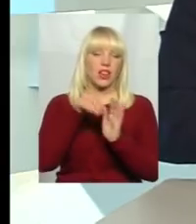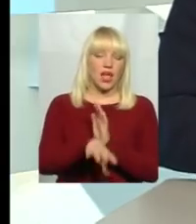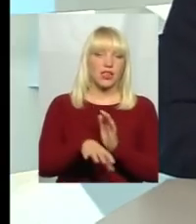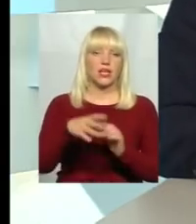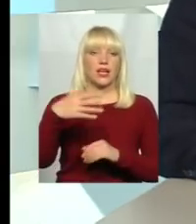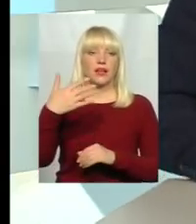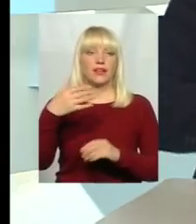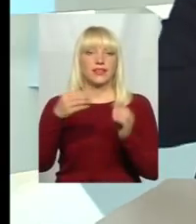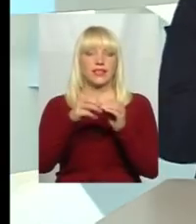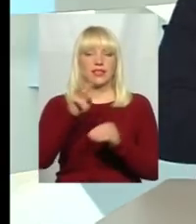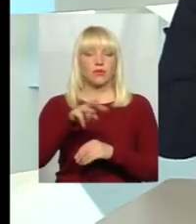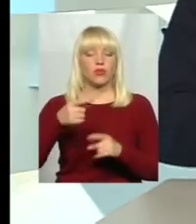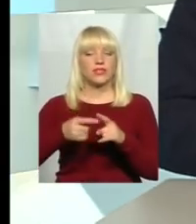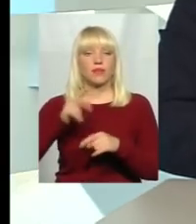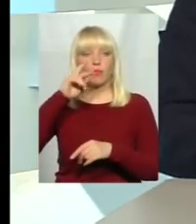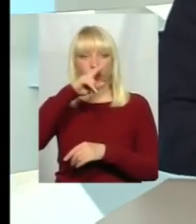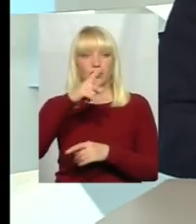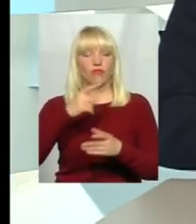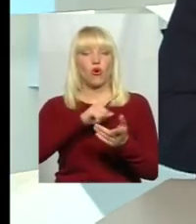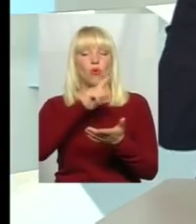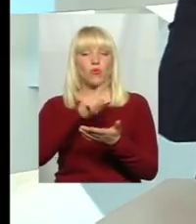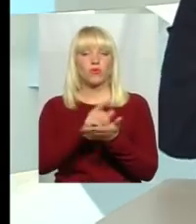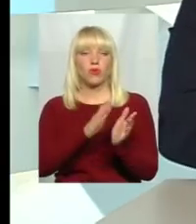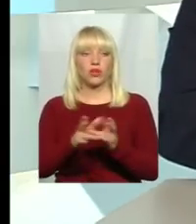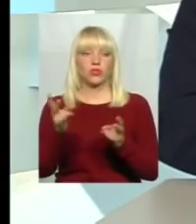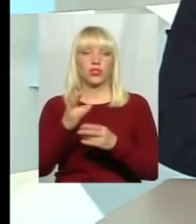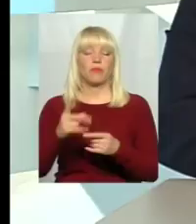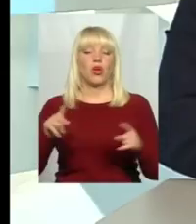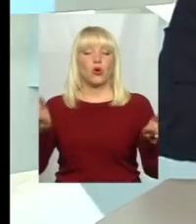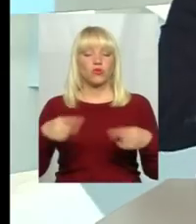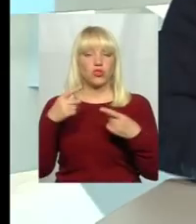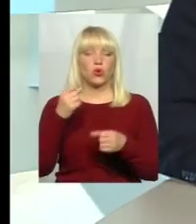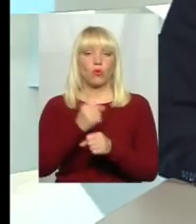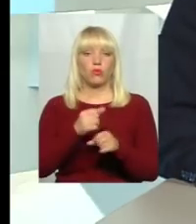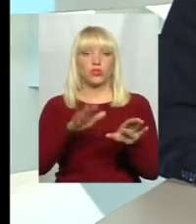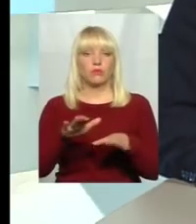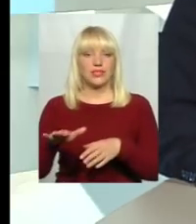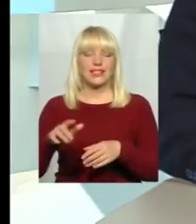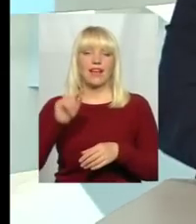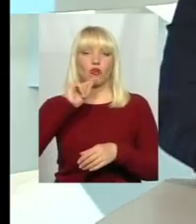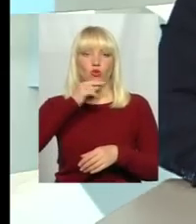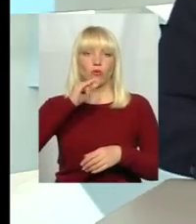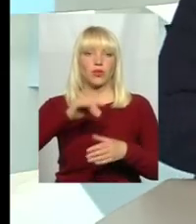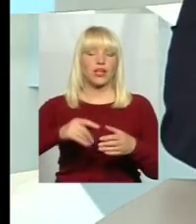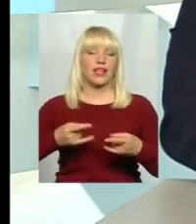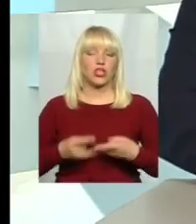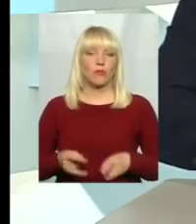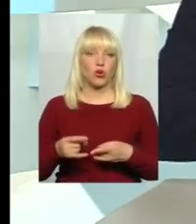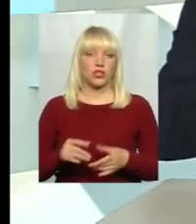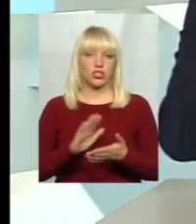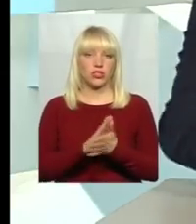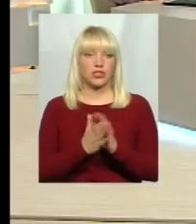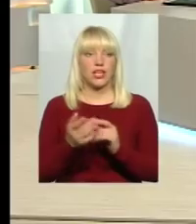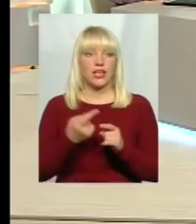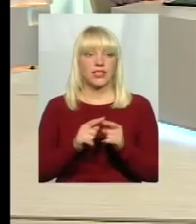оце є помилка. Тому обов'язковому порядку повинна бути спектр робочих місця, економіка і демографічна ситуація. І на цій базі розвивати і